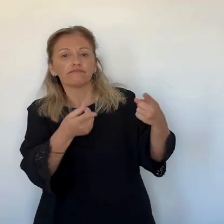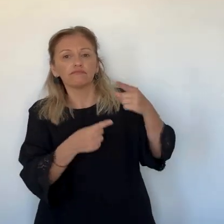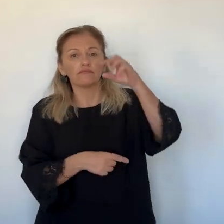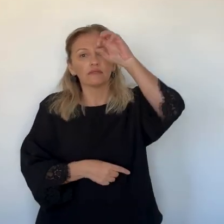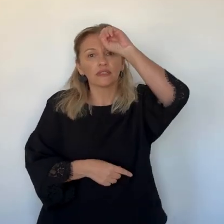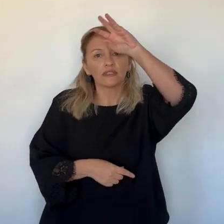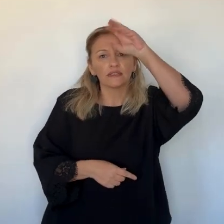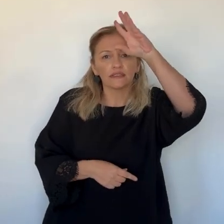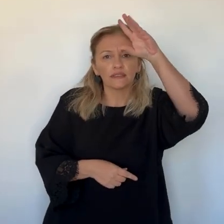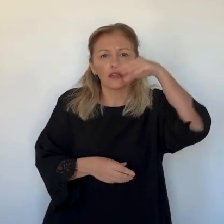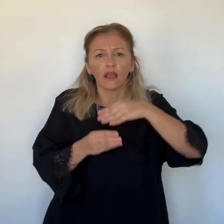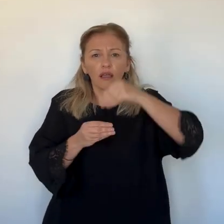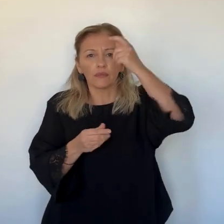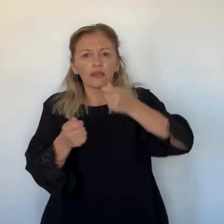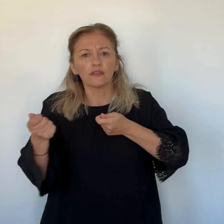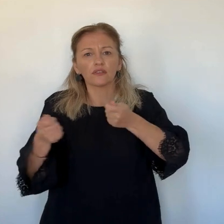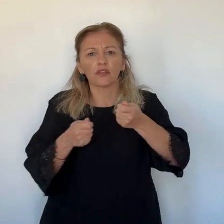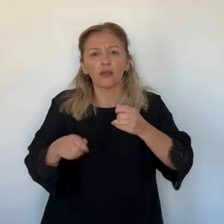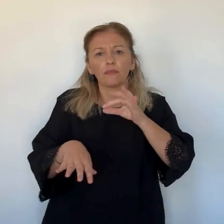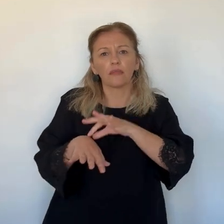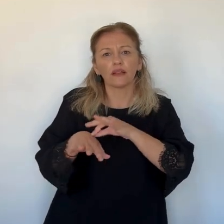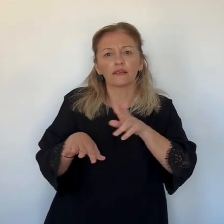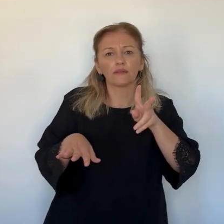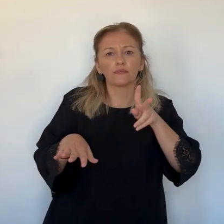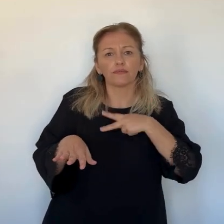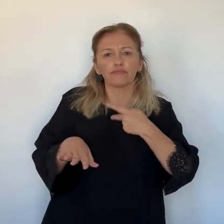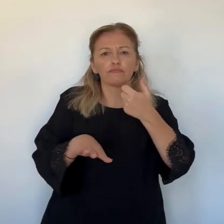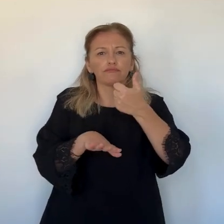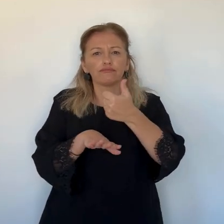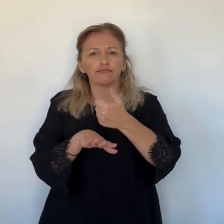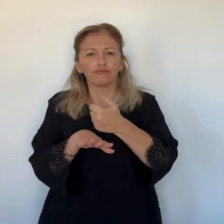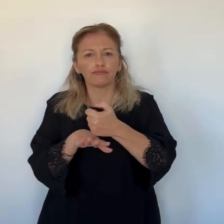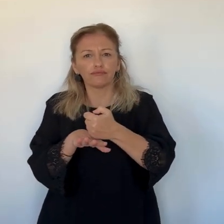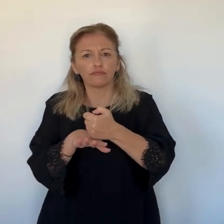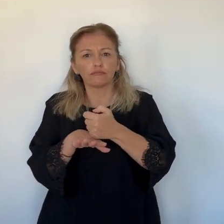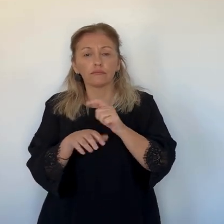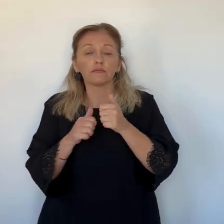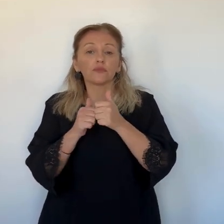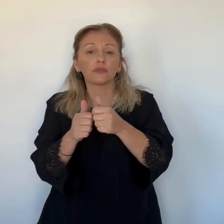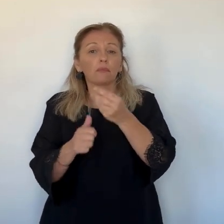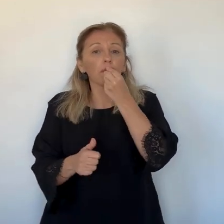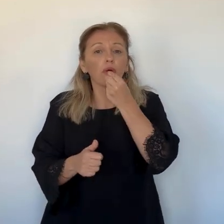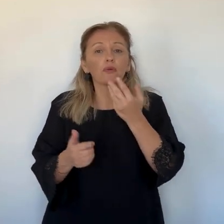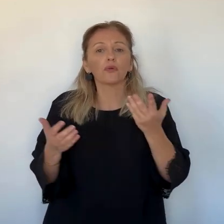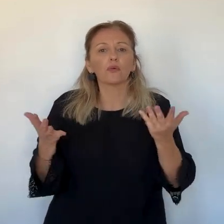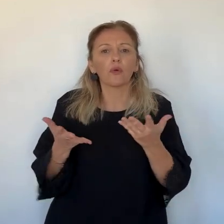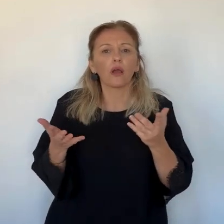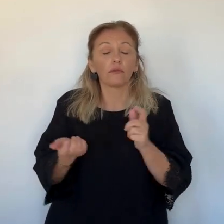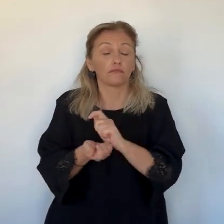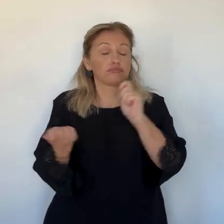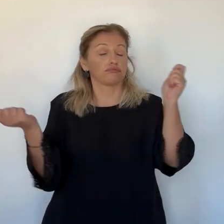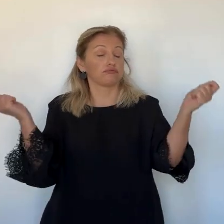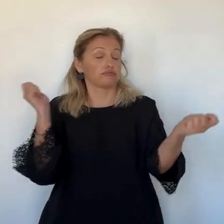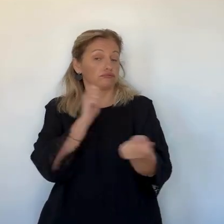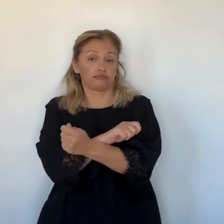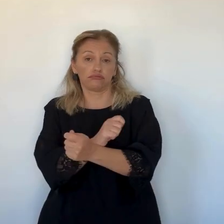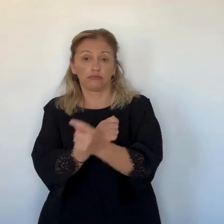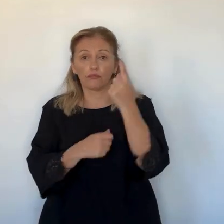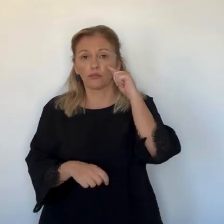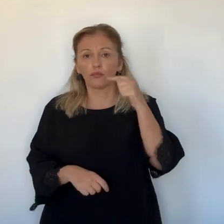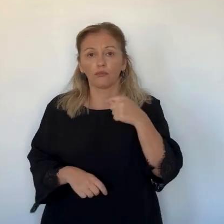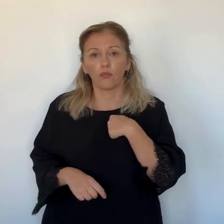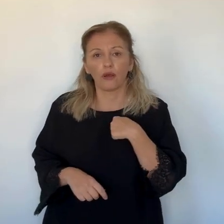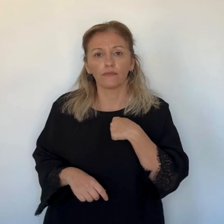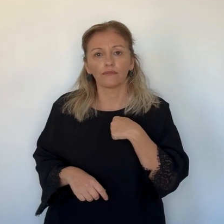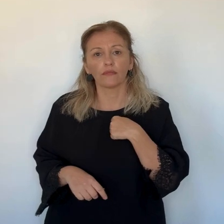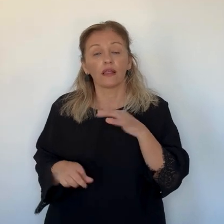? Donc je suis restée quand même vraiment deux ans un peu dans le flou, en protocole. Et ensuite j'ai fait l'insulinothérapie fonctionnelle à la clinique de Valice, la